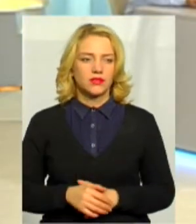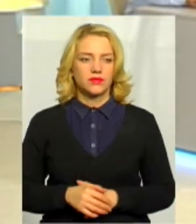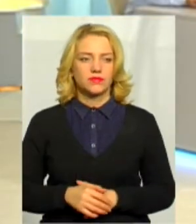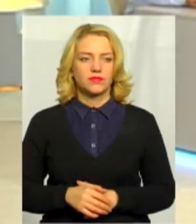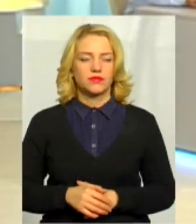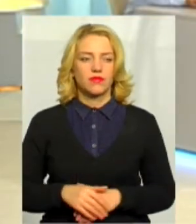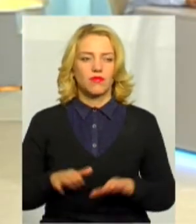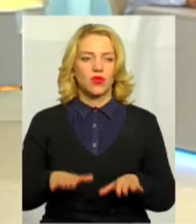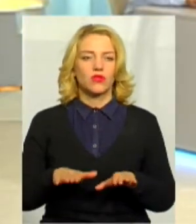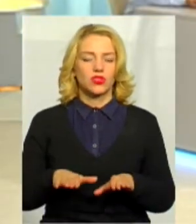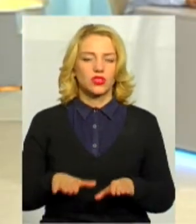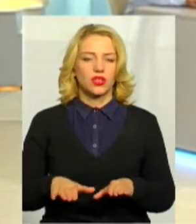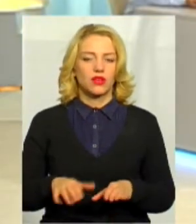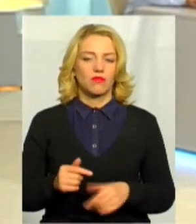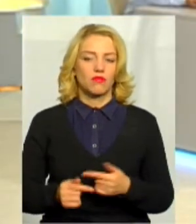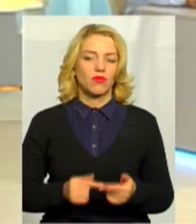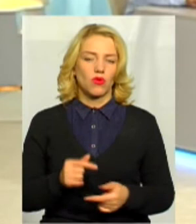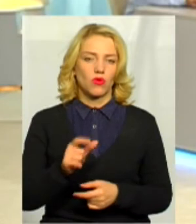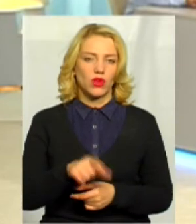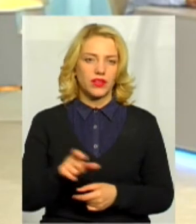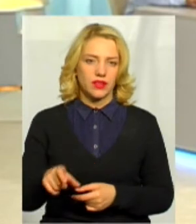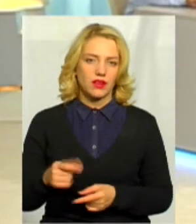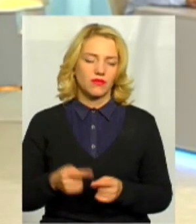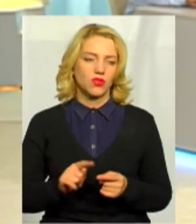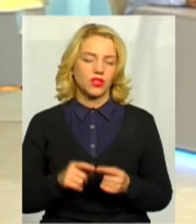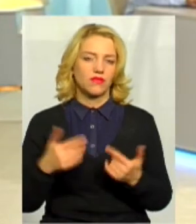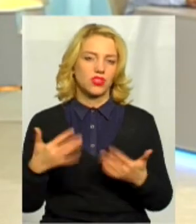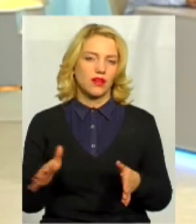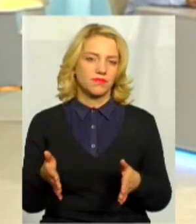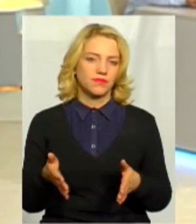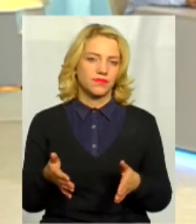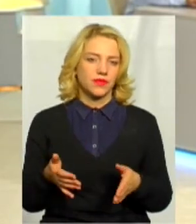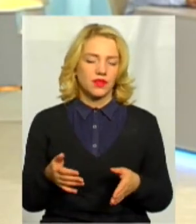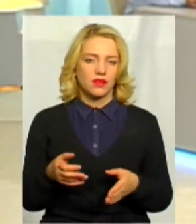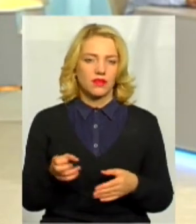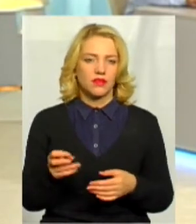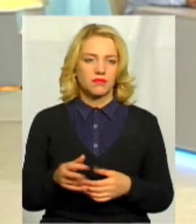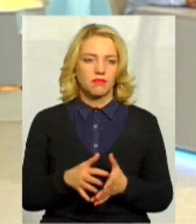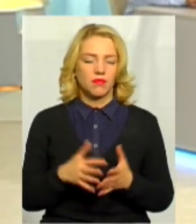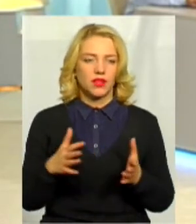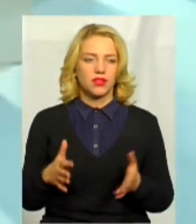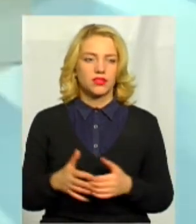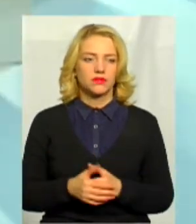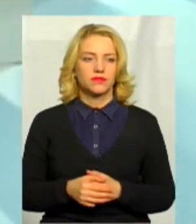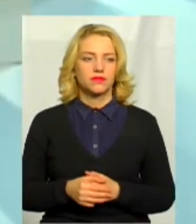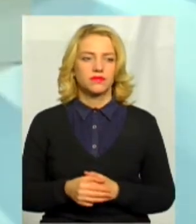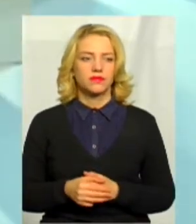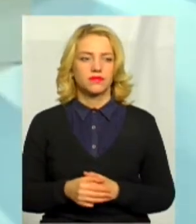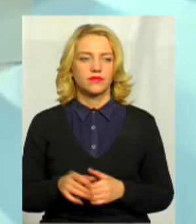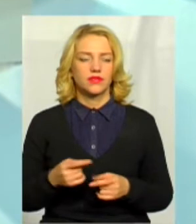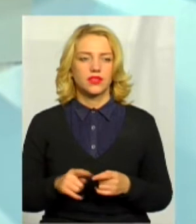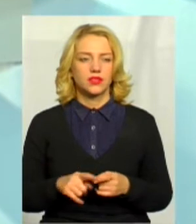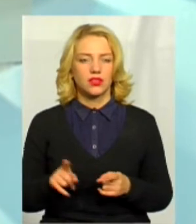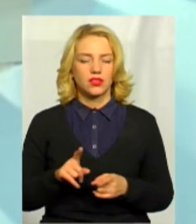Молодше покоління, вони вже більш на те, що